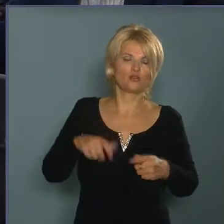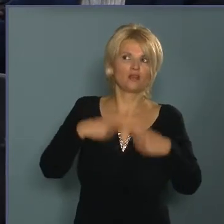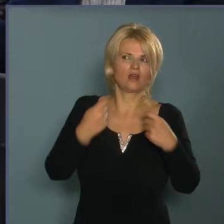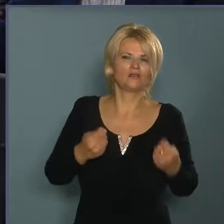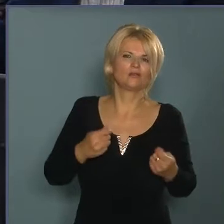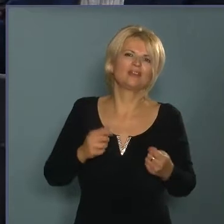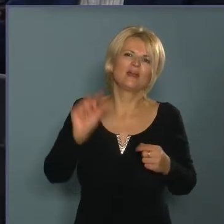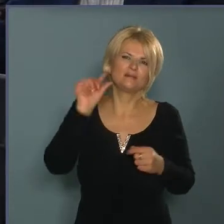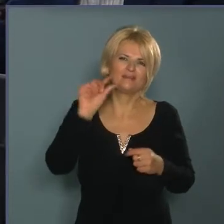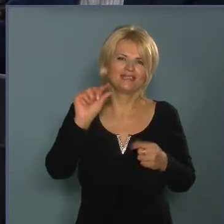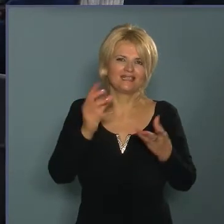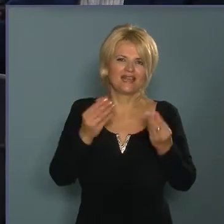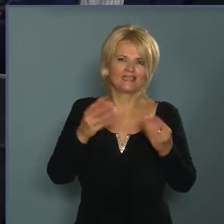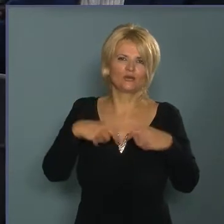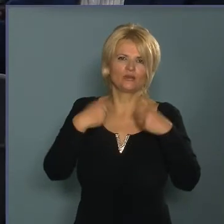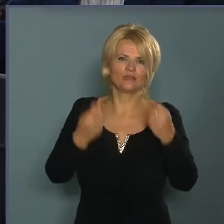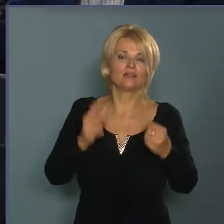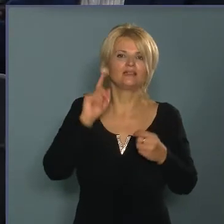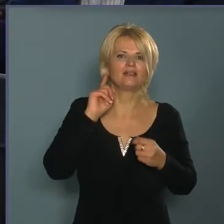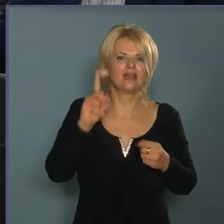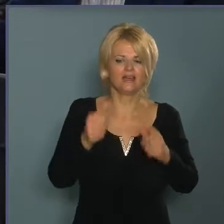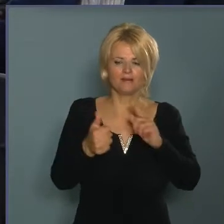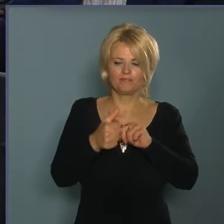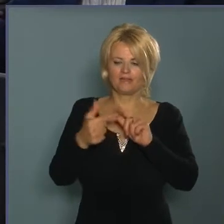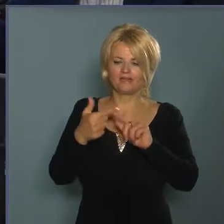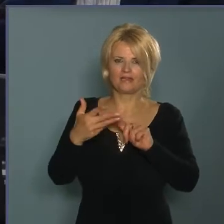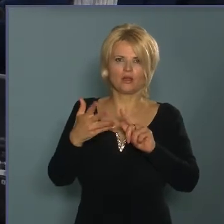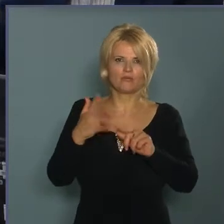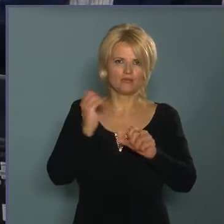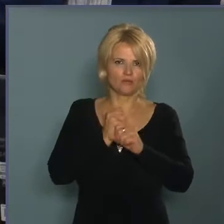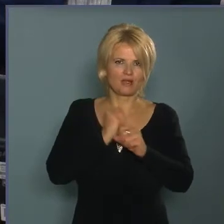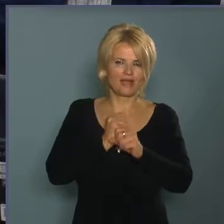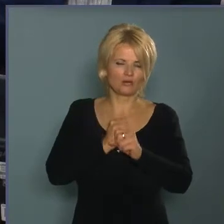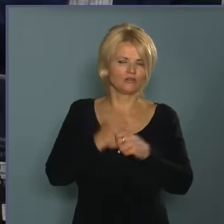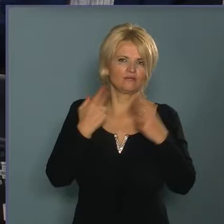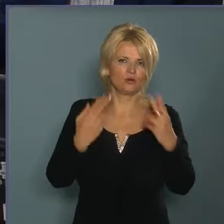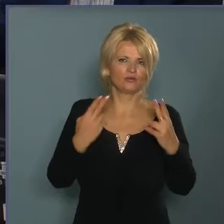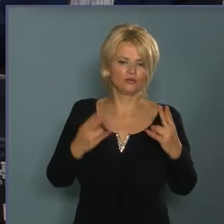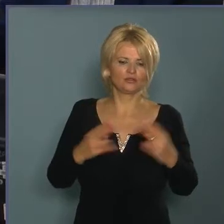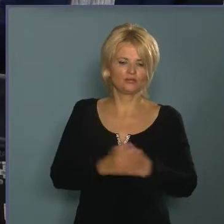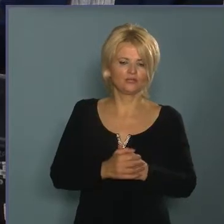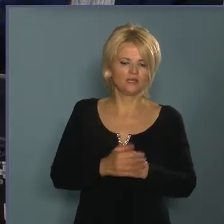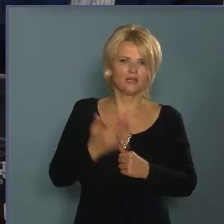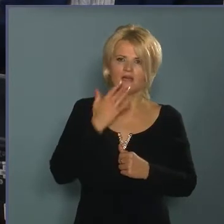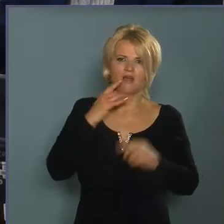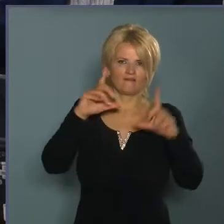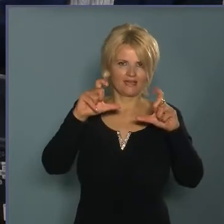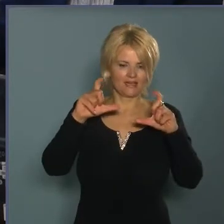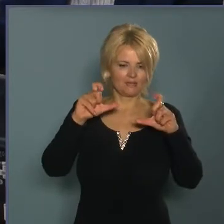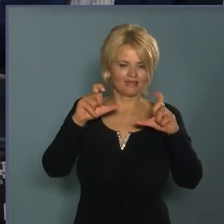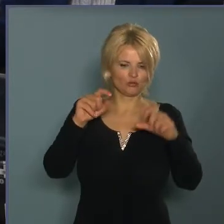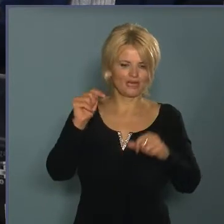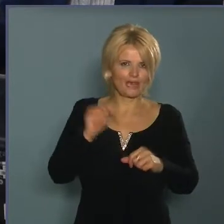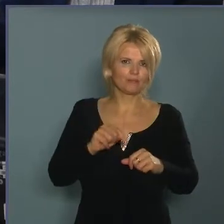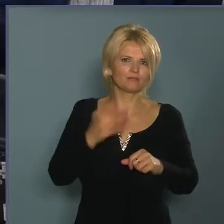hanem kisebb eszközöket. Azonban a mindennapi munkához ezek bizony-bizony kellenek, akár az a fényképezőgép, ami